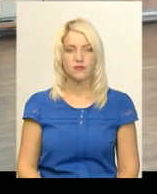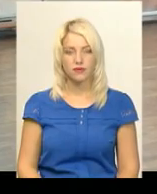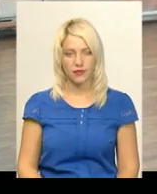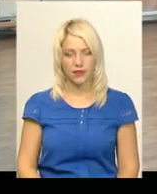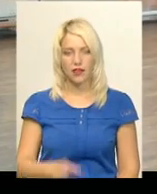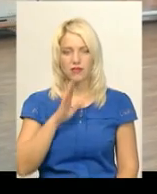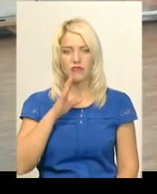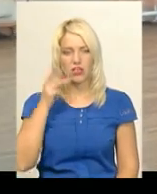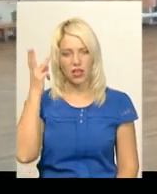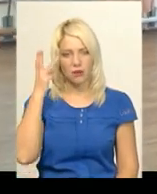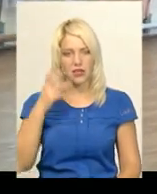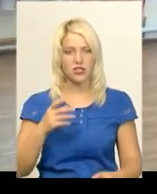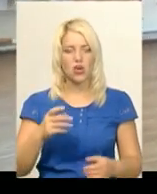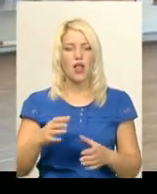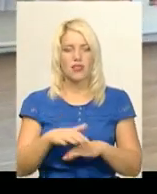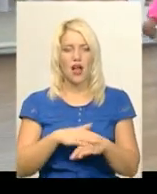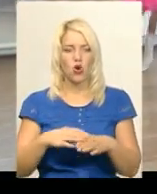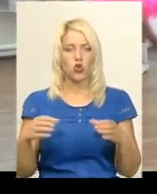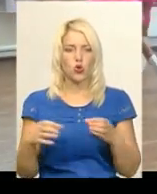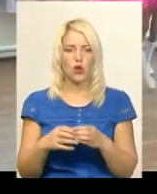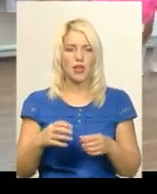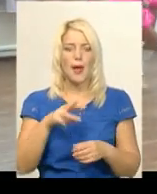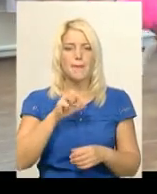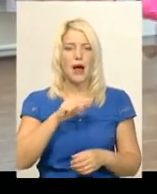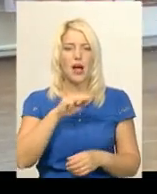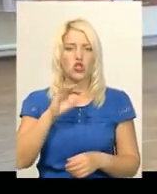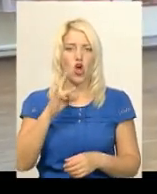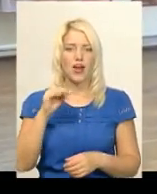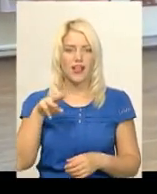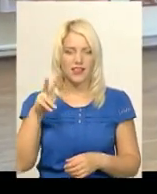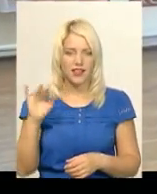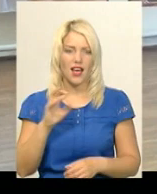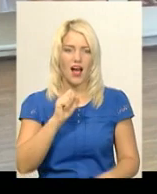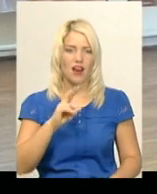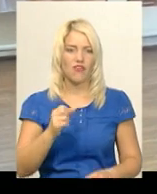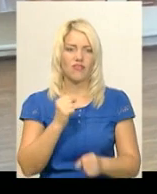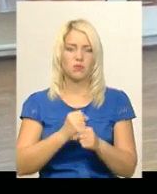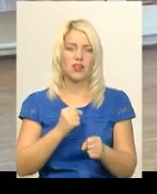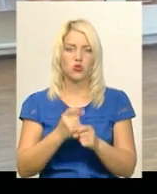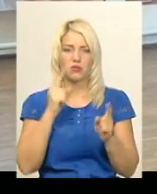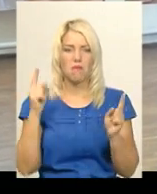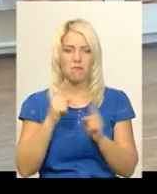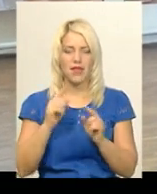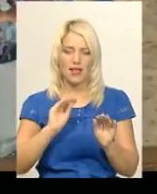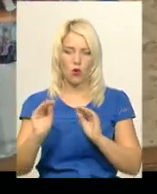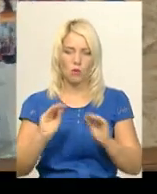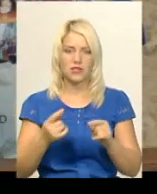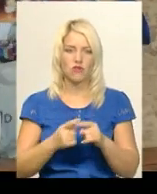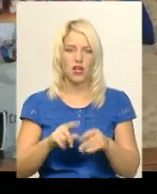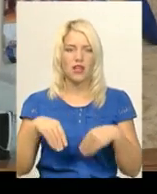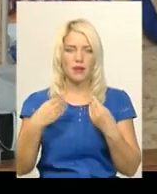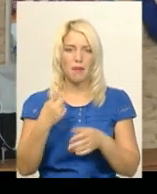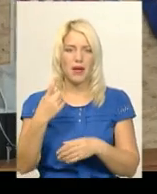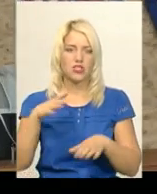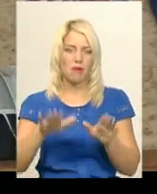Дівчата з хмельницького народного колективу «Мажореток Альфа» відпрацьовують міні-композицію. Саме вона принесла хмельничанкам перше місце на